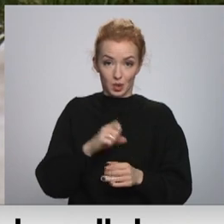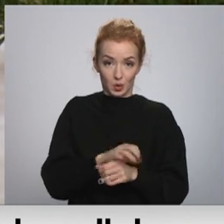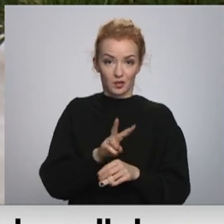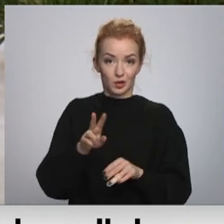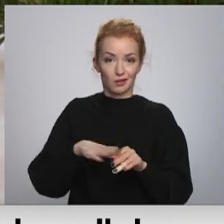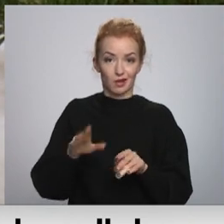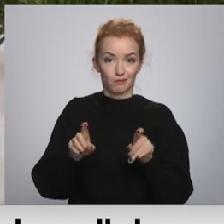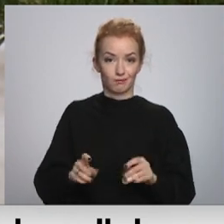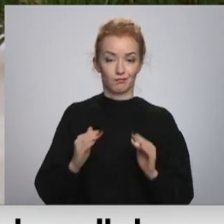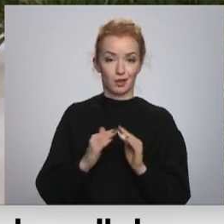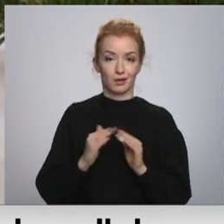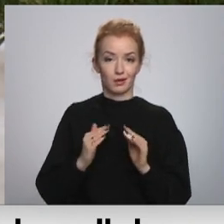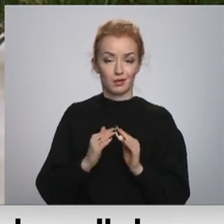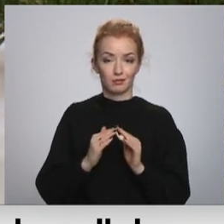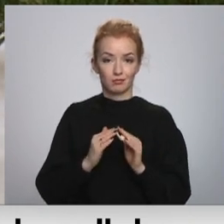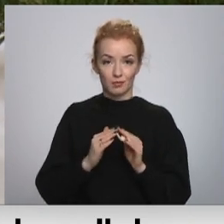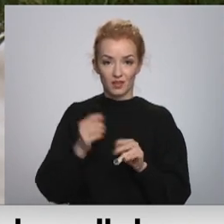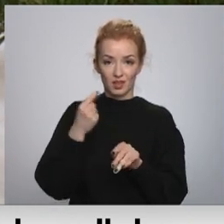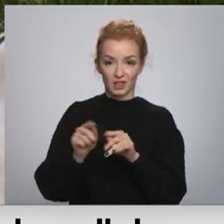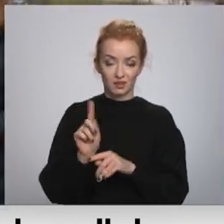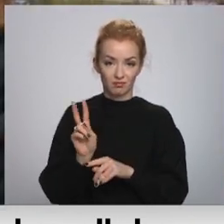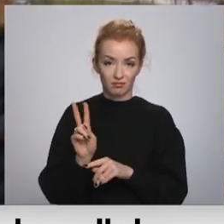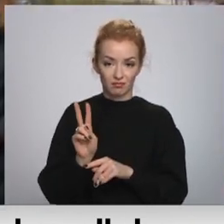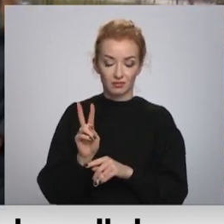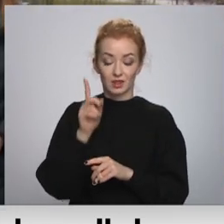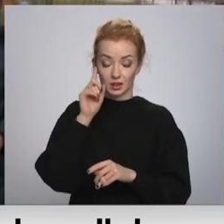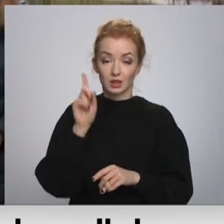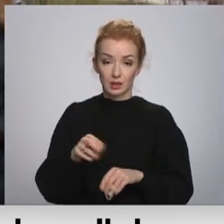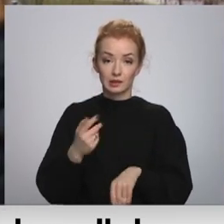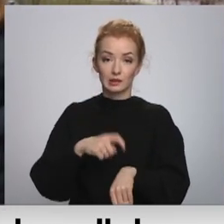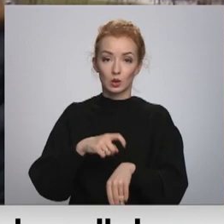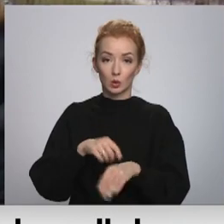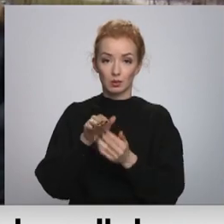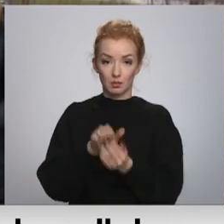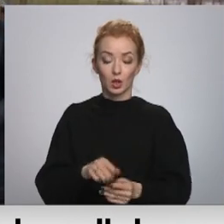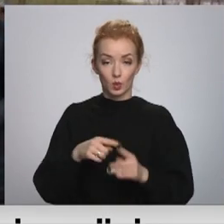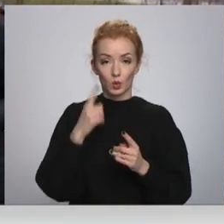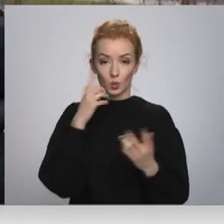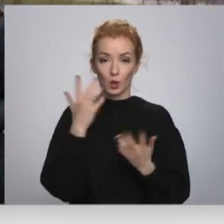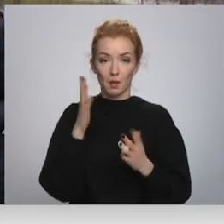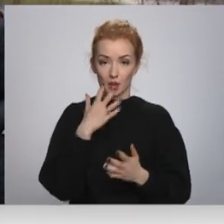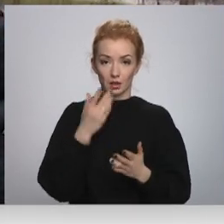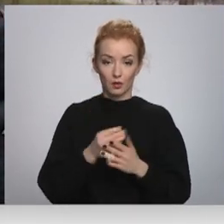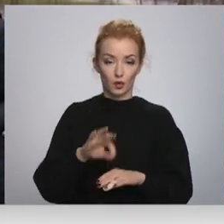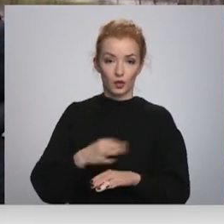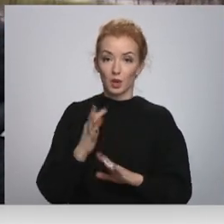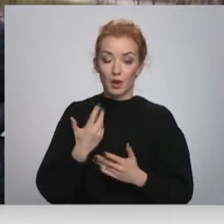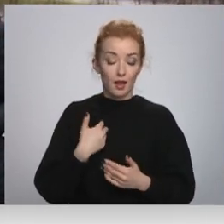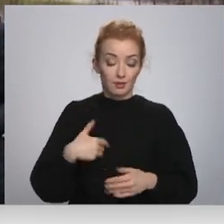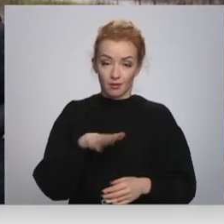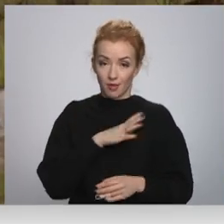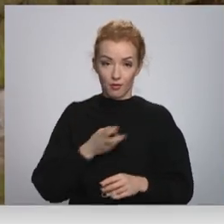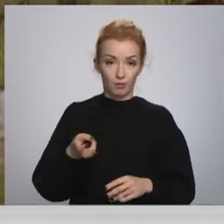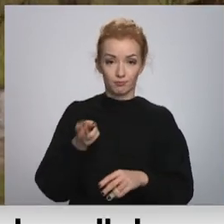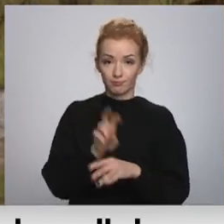Es vienkārši sēdēju mājās, iedadzu svecīti, zināju, cikos ir bēras un domāju par viņu tajā laikā, bet es nevarēju būt